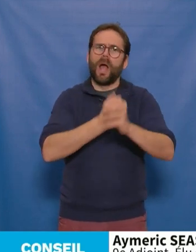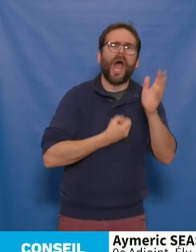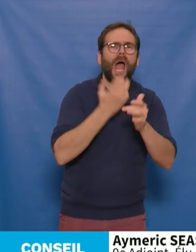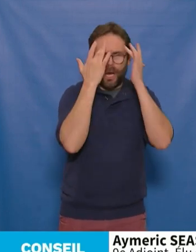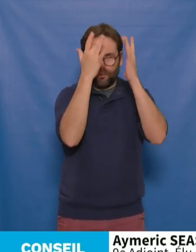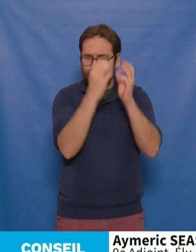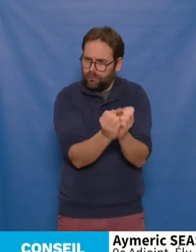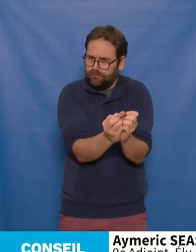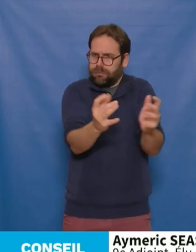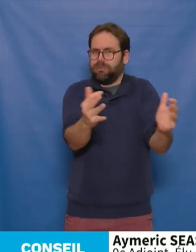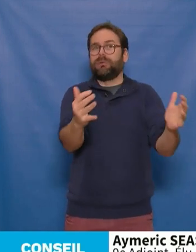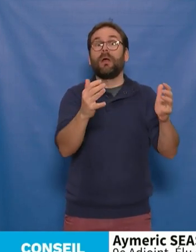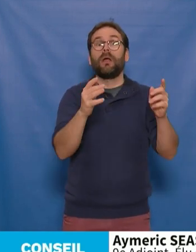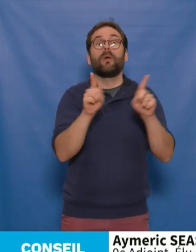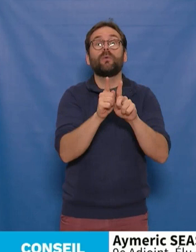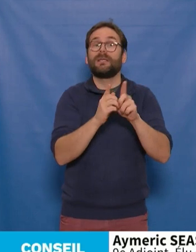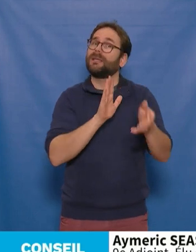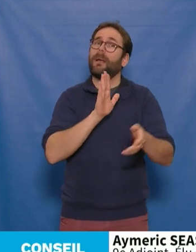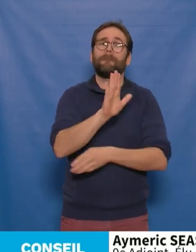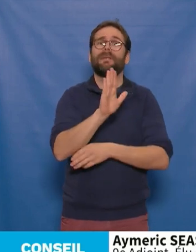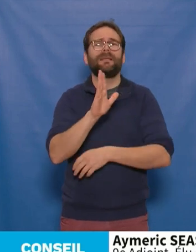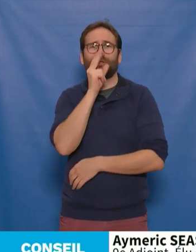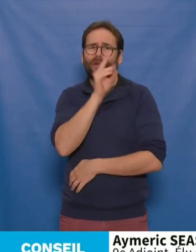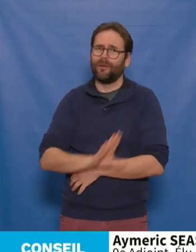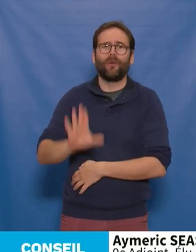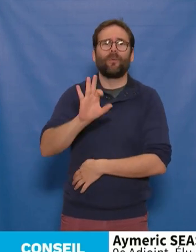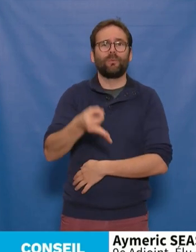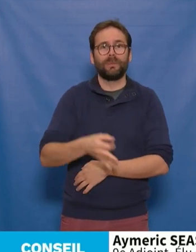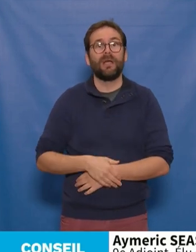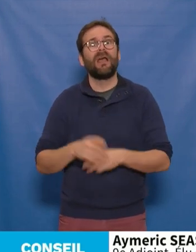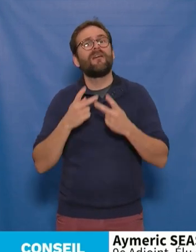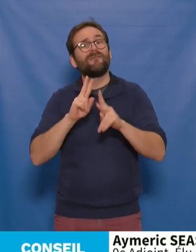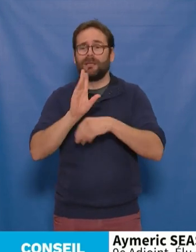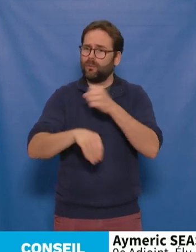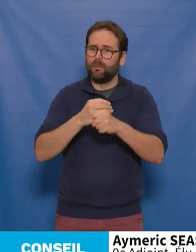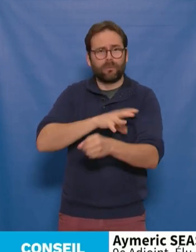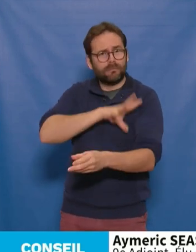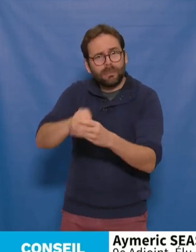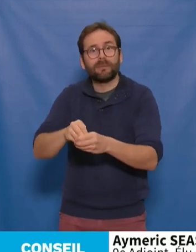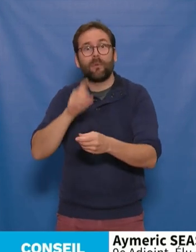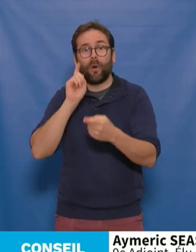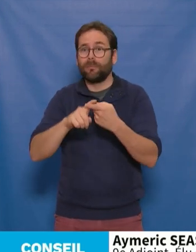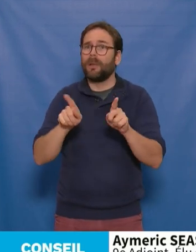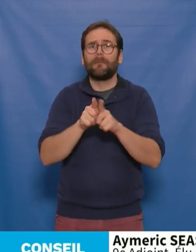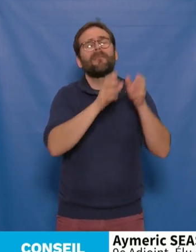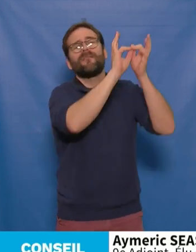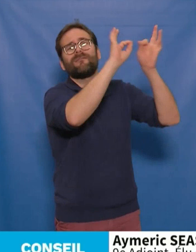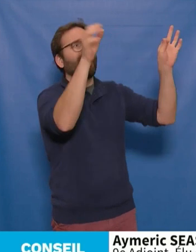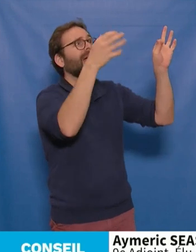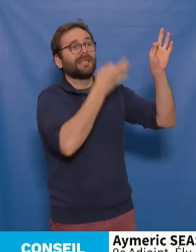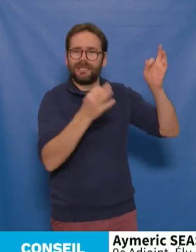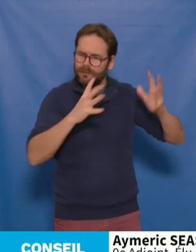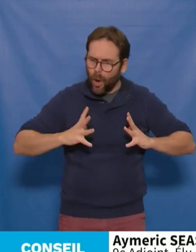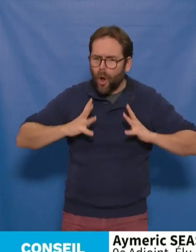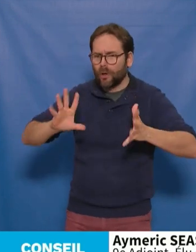et c'est au fond un dessin bien hanté. Être cette ville du monde qui jusque dans sa devise en latin invite à l